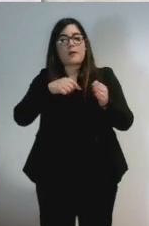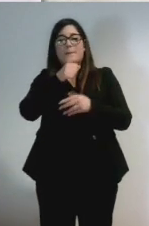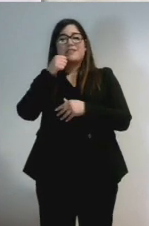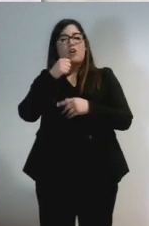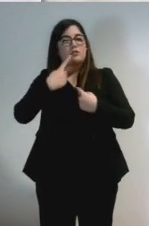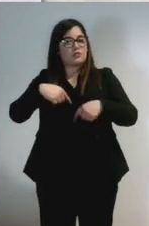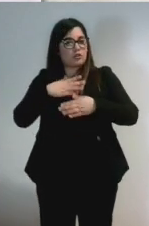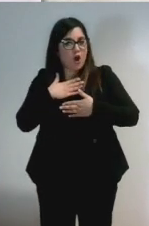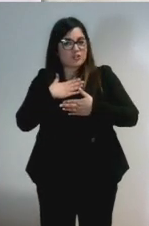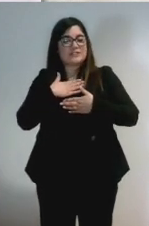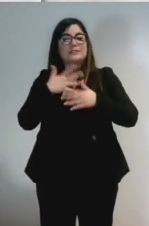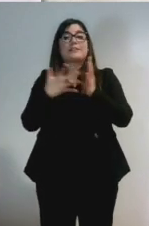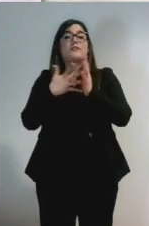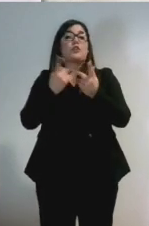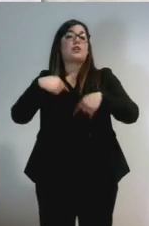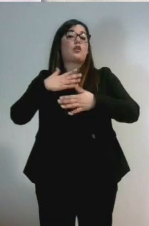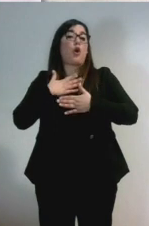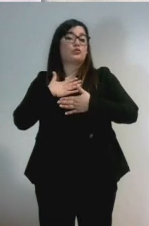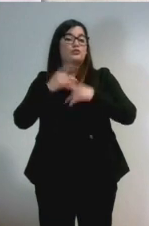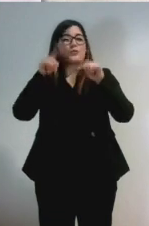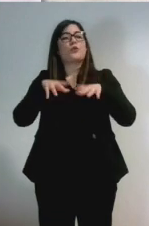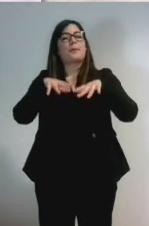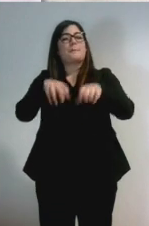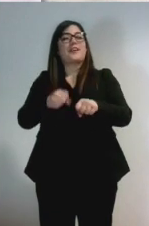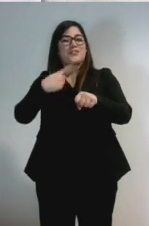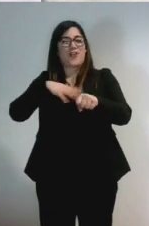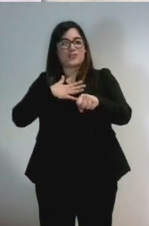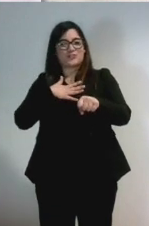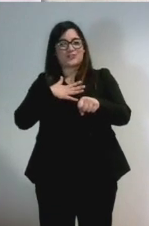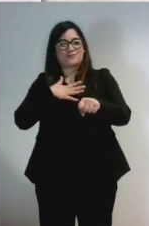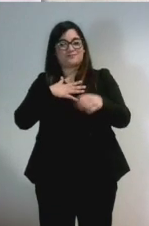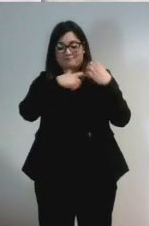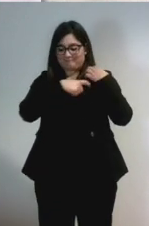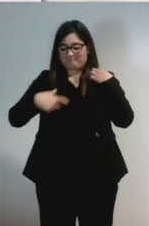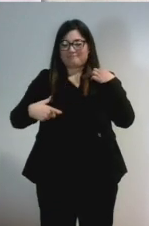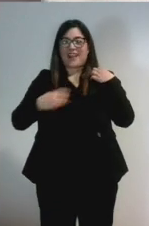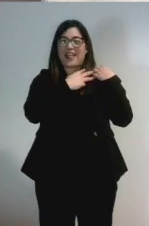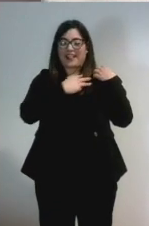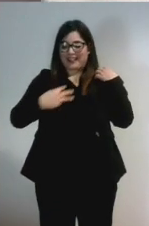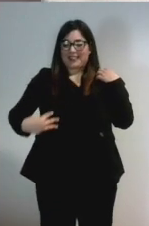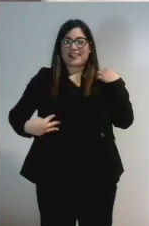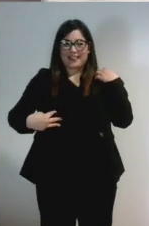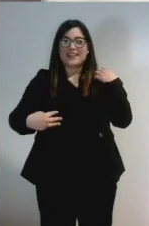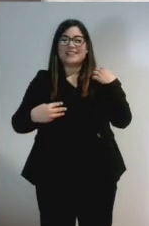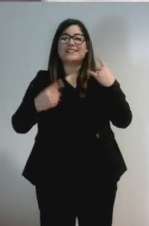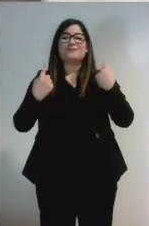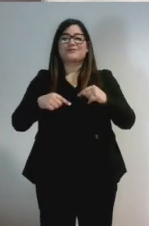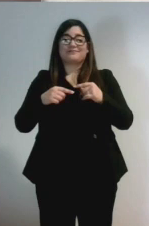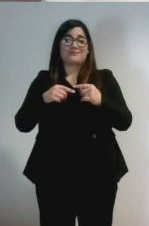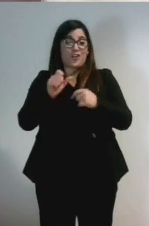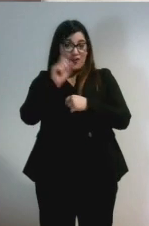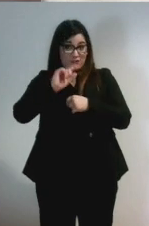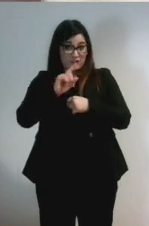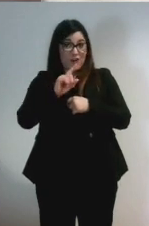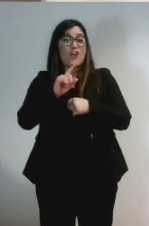nostre difficoltà e del nostro impegno. Indossare la fascia tricolore, e quindi non vale solo per i sindaci ma anche per gli